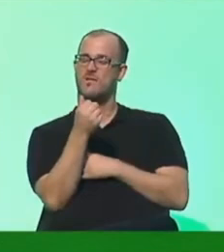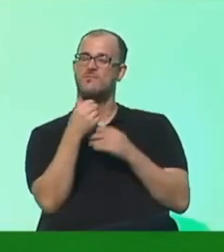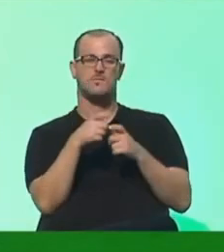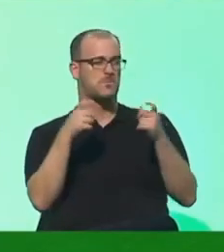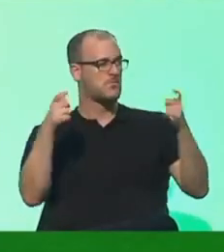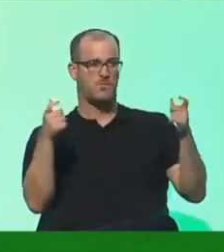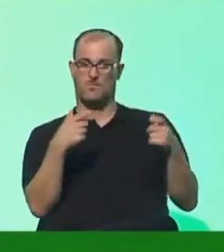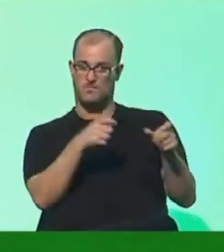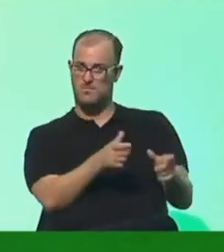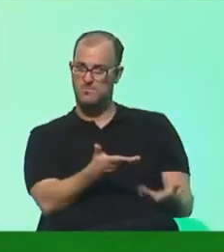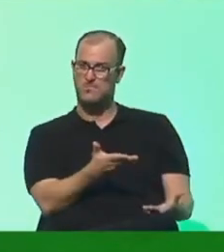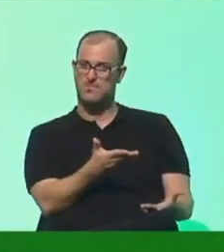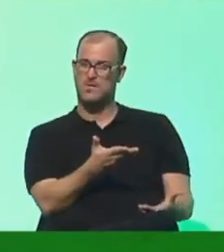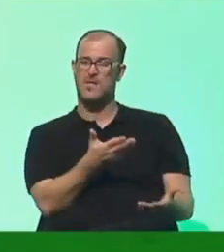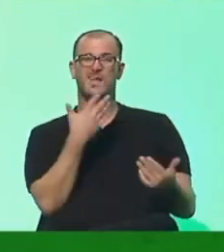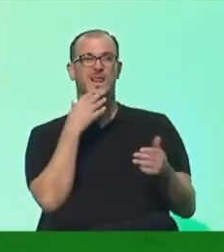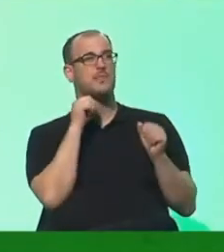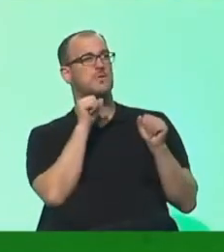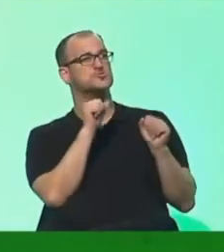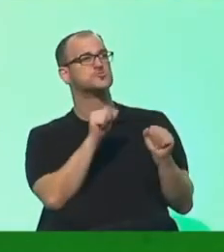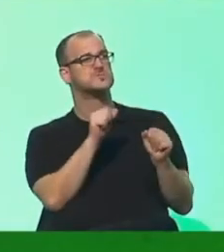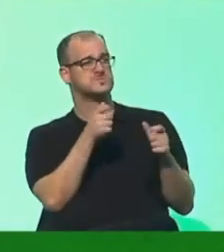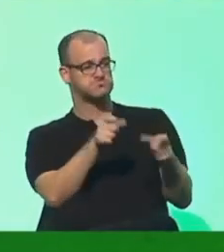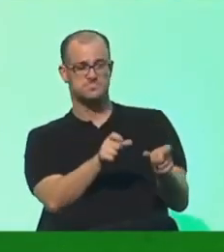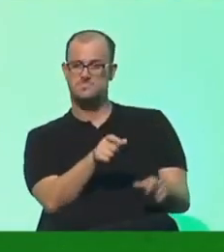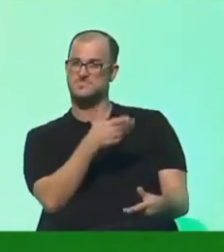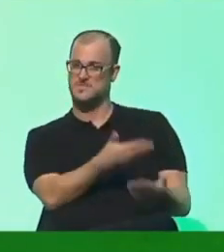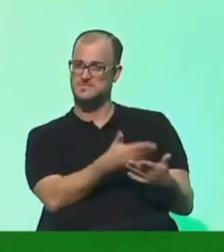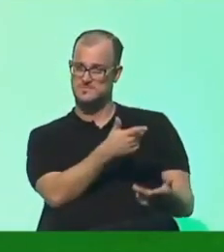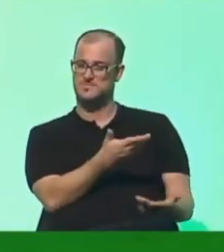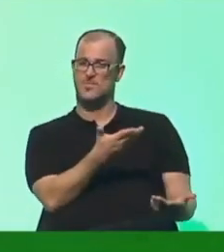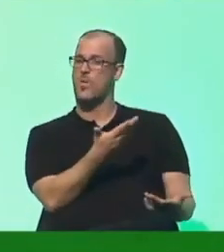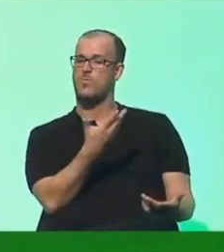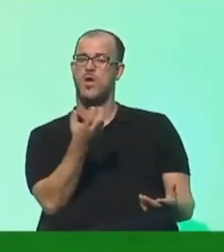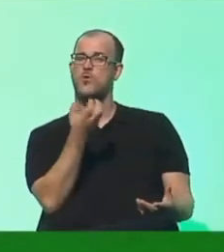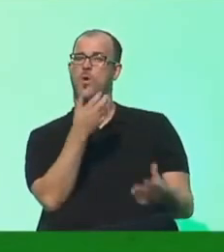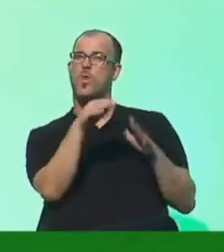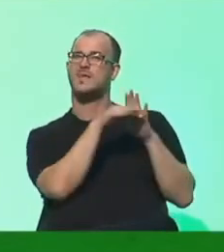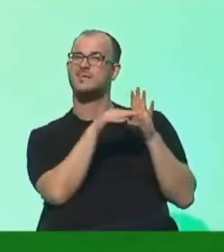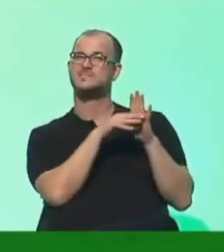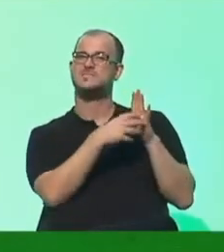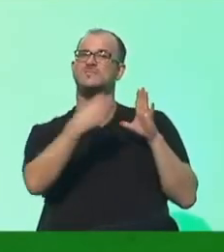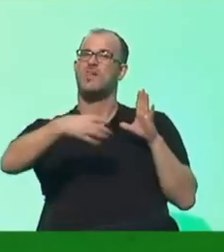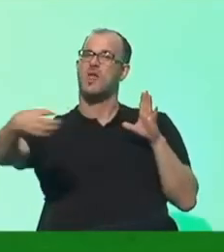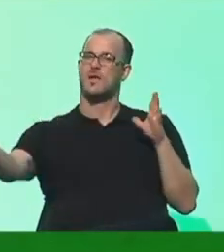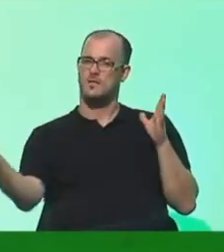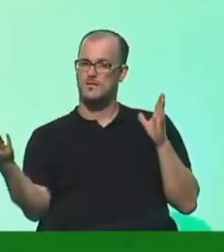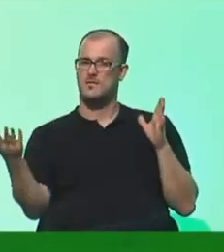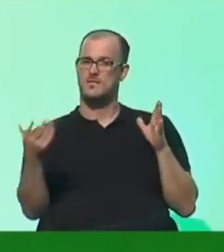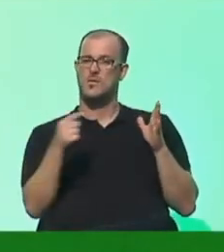Nummer 1 im Klimaschutz verhindern und im Kohlegesetz verlängern, damit